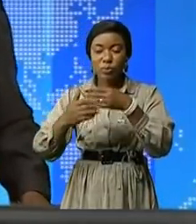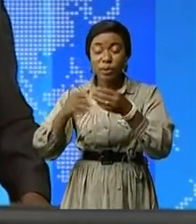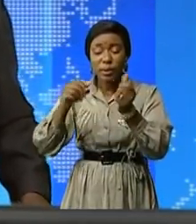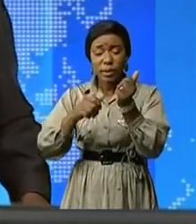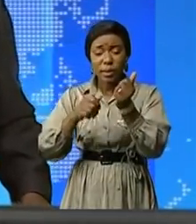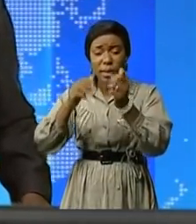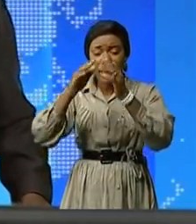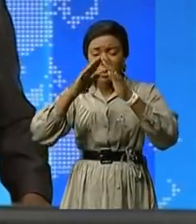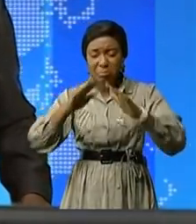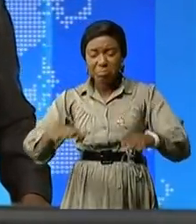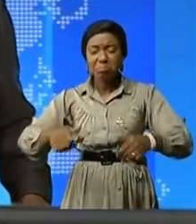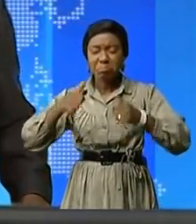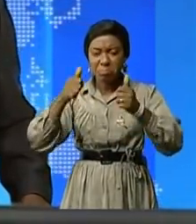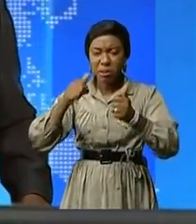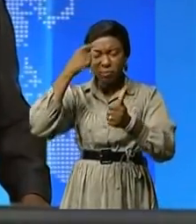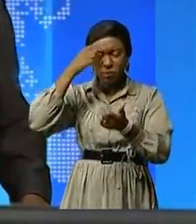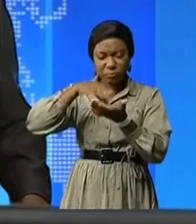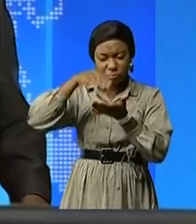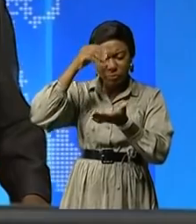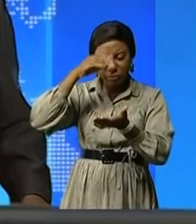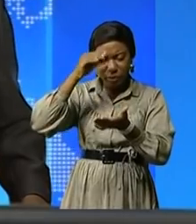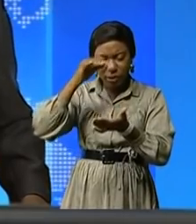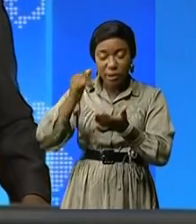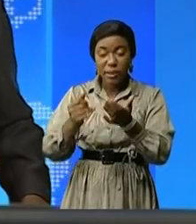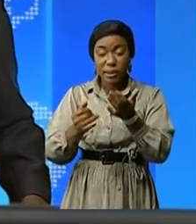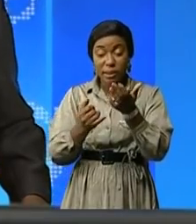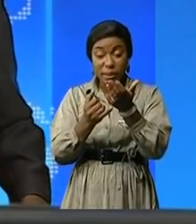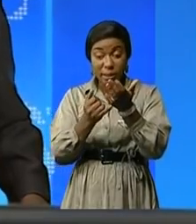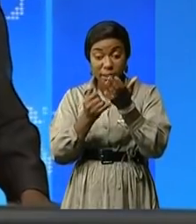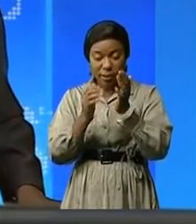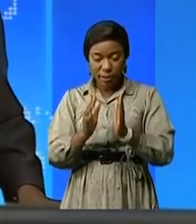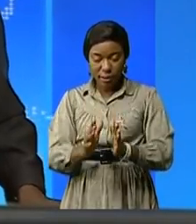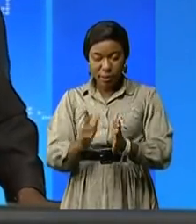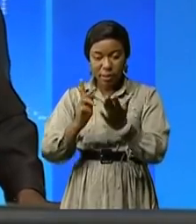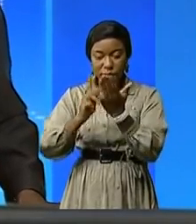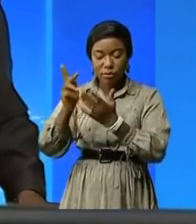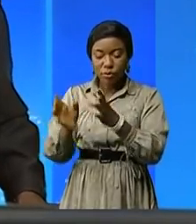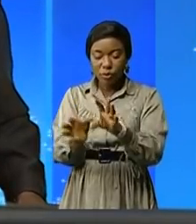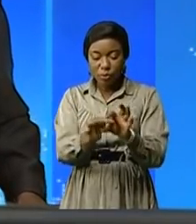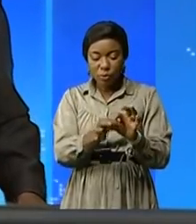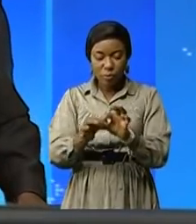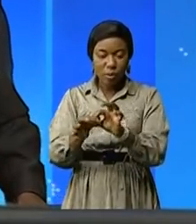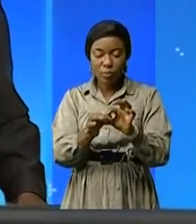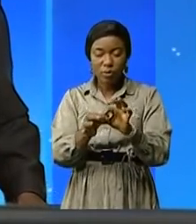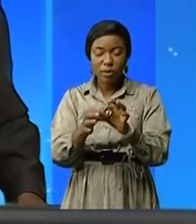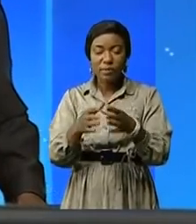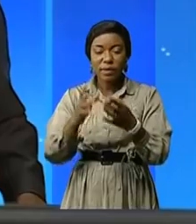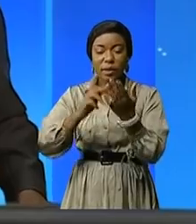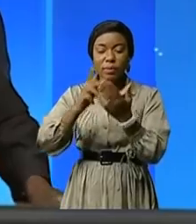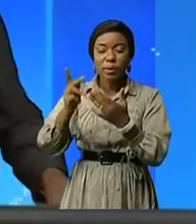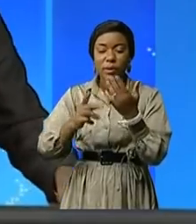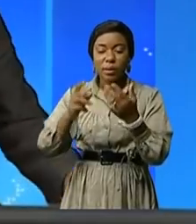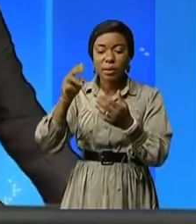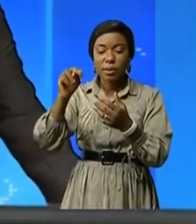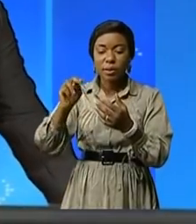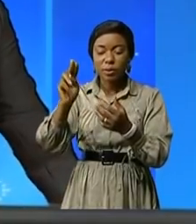Selon le directeur général intérimaire, le projet se réalise avec la collaboration du programme des Nations Unies, un projet qui vise